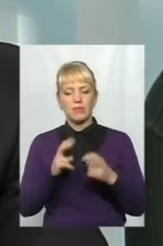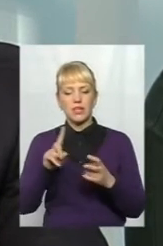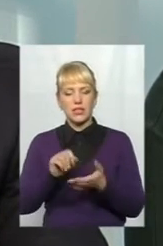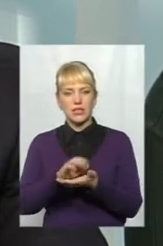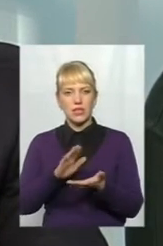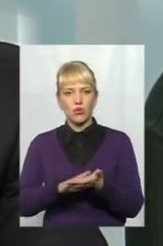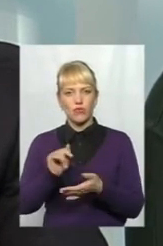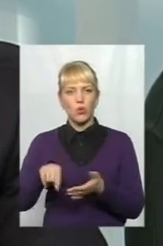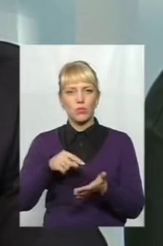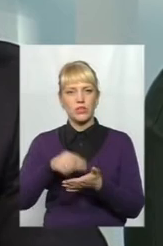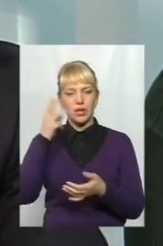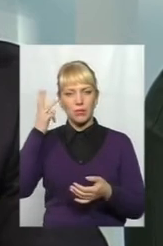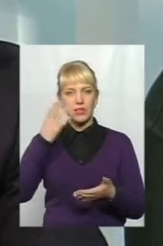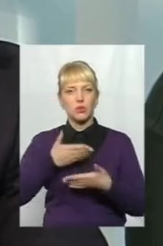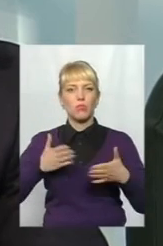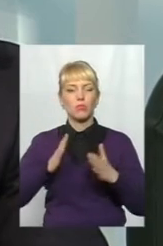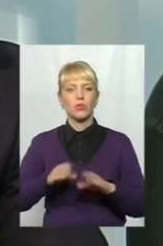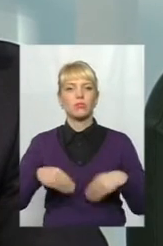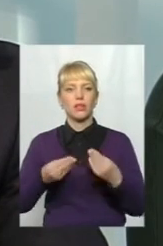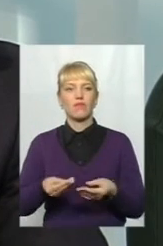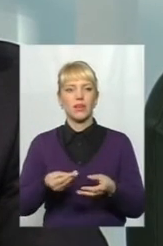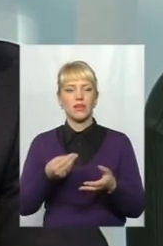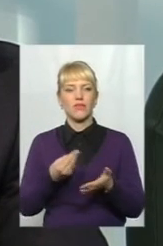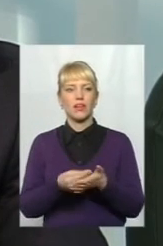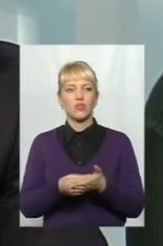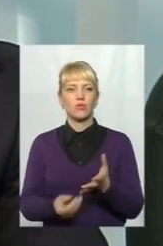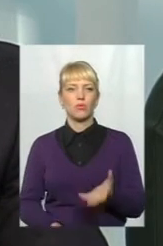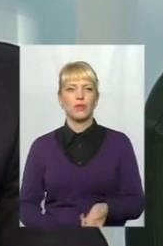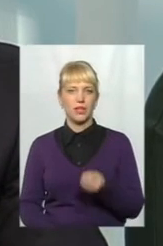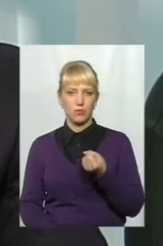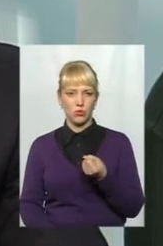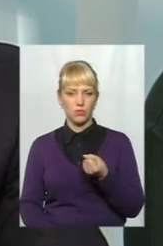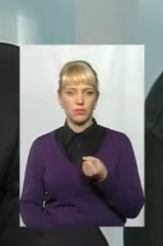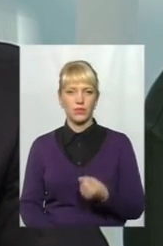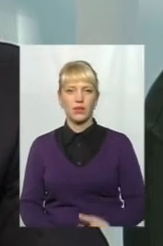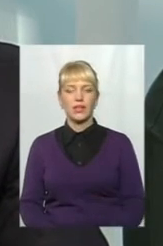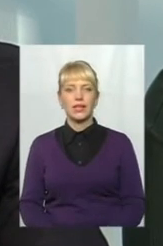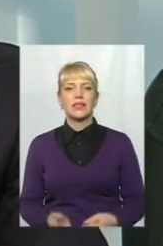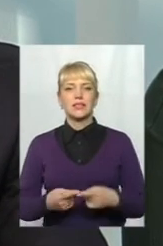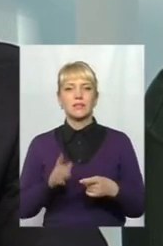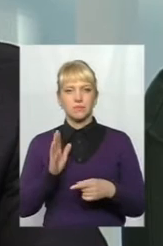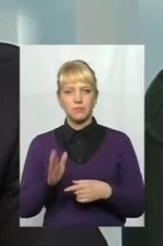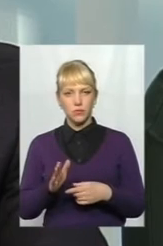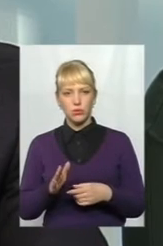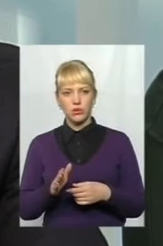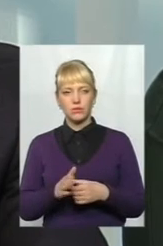місті Хмельницькому, ми будемо надавати фінансову підтримку. Це будуть